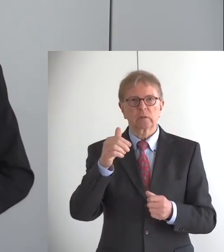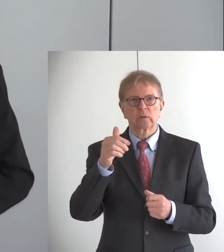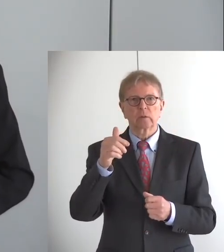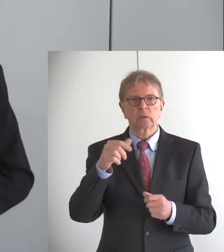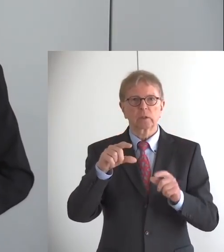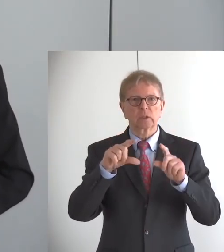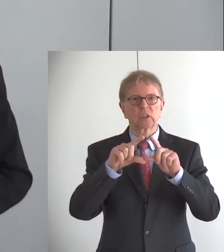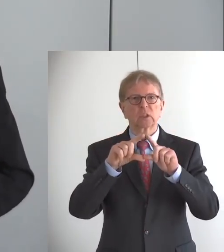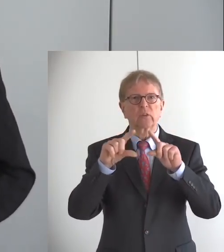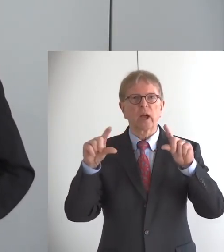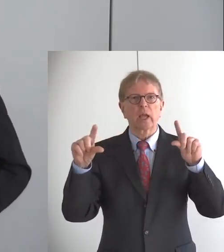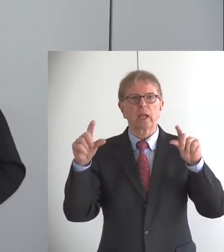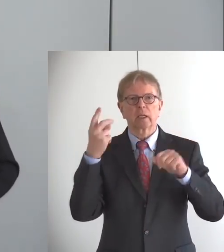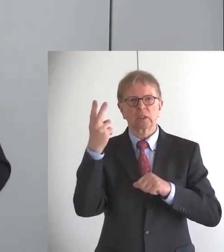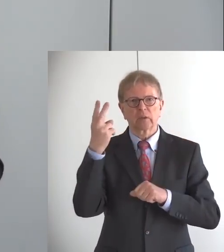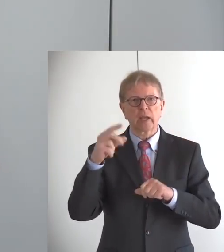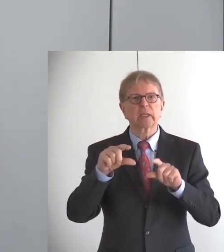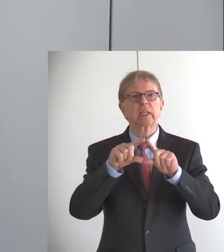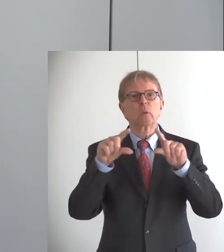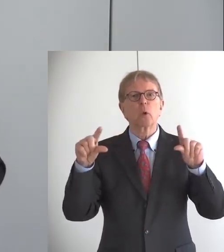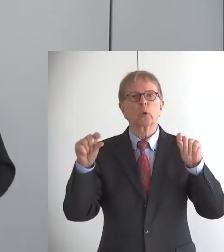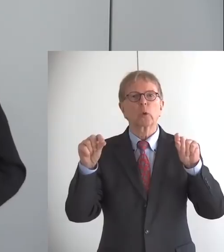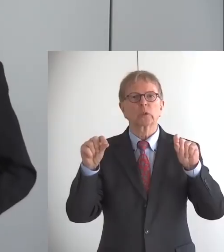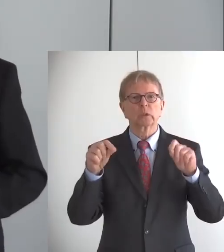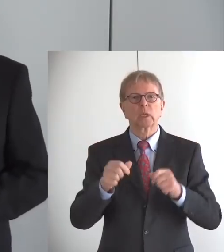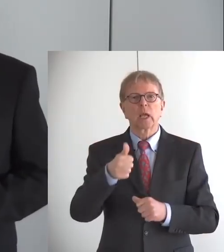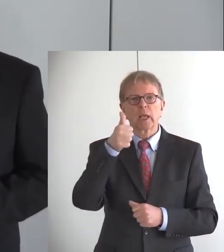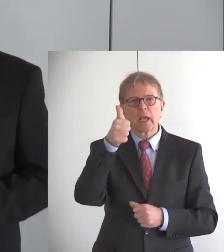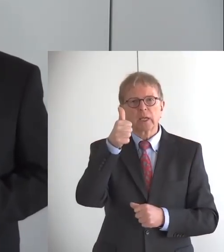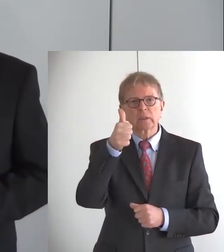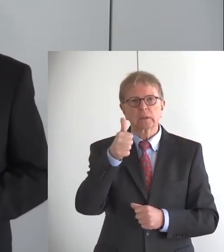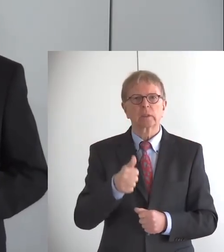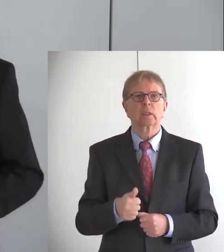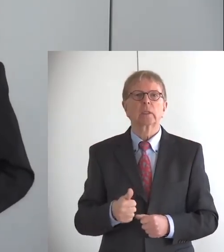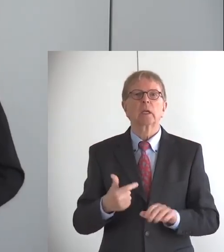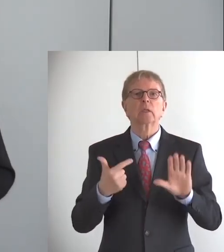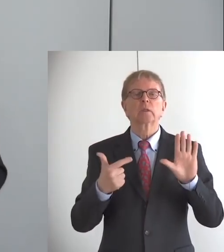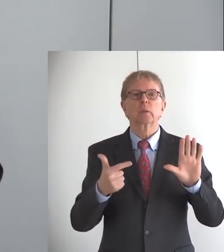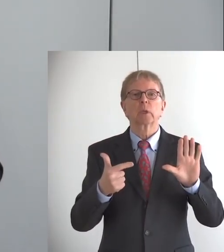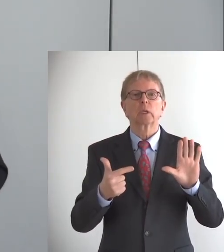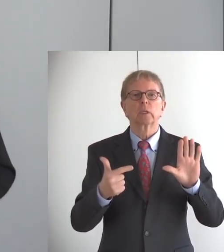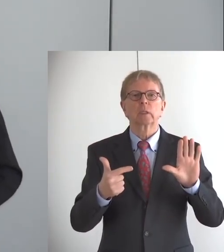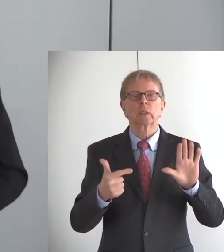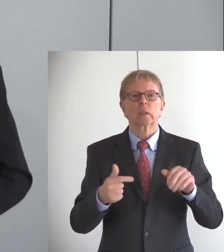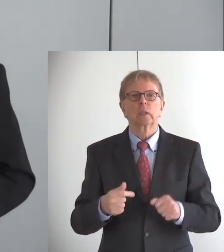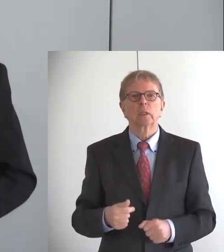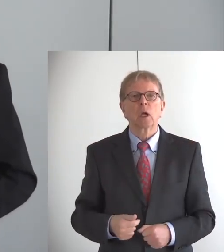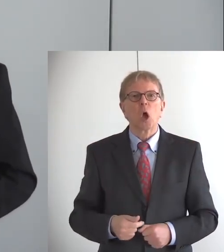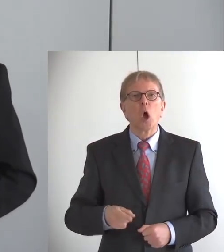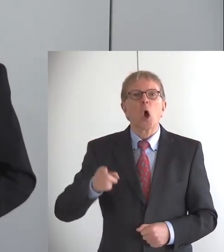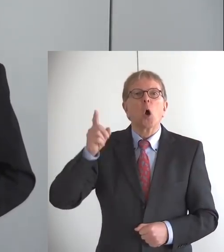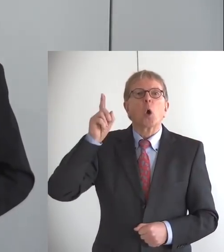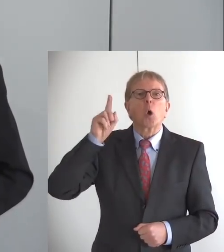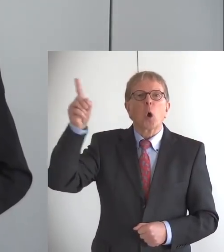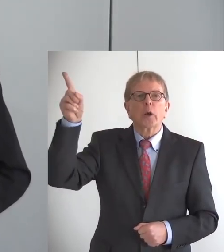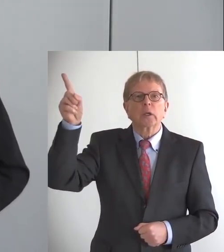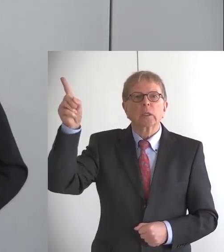Timotheus im 1. Kapitel, Vers 7. Und da heißt es, und Gott hat uns nicht gegeben den